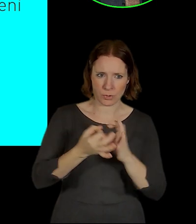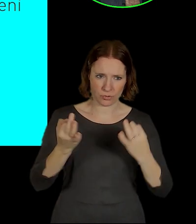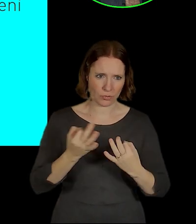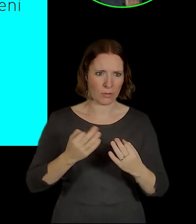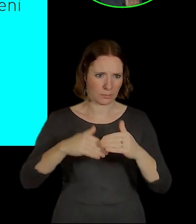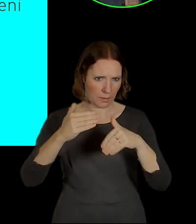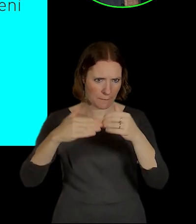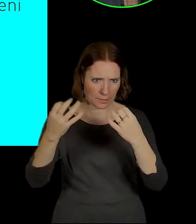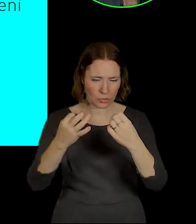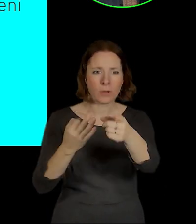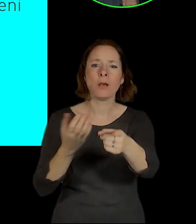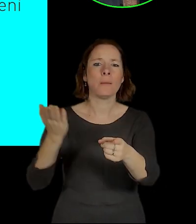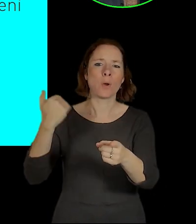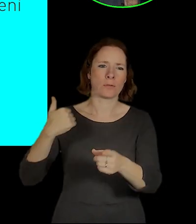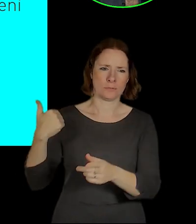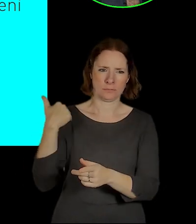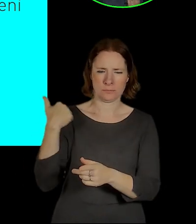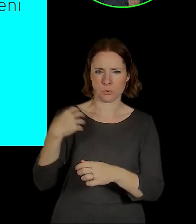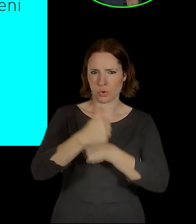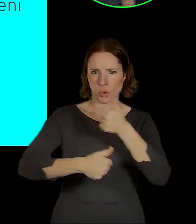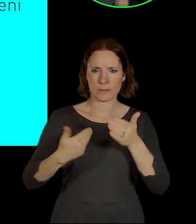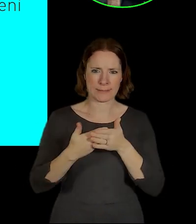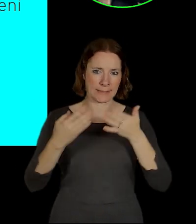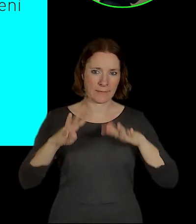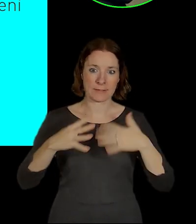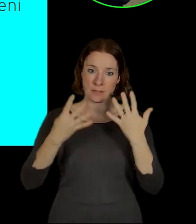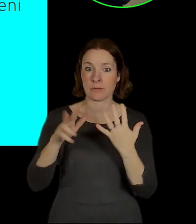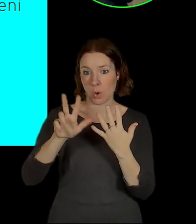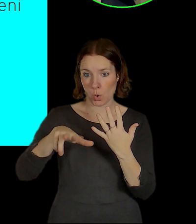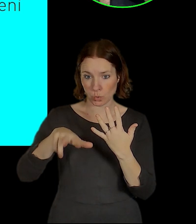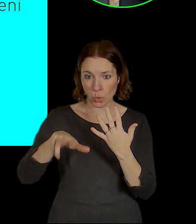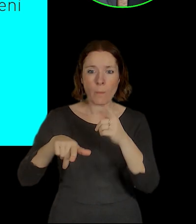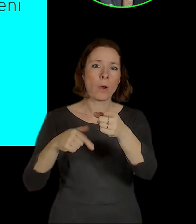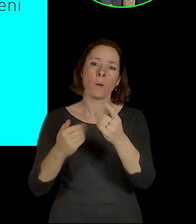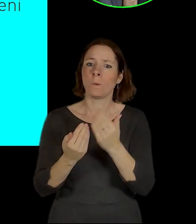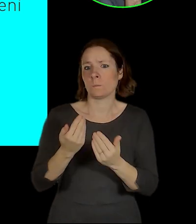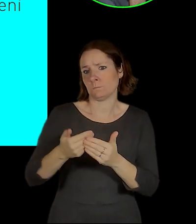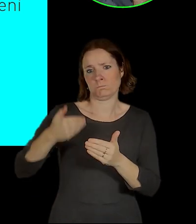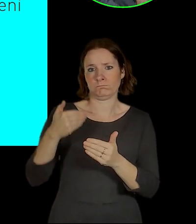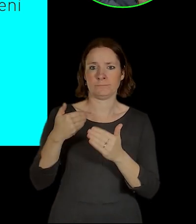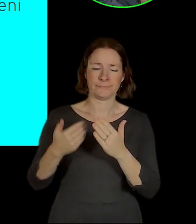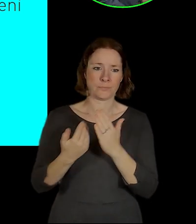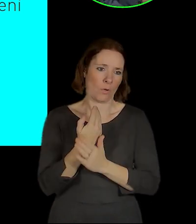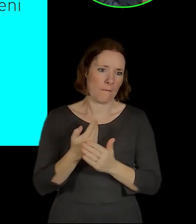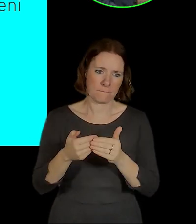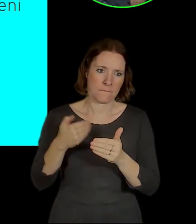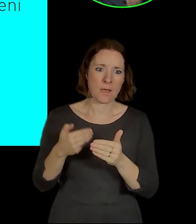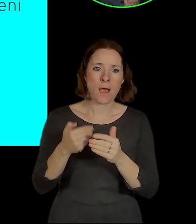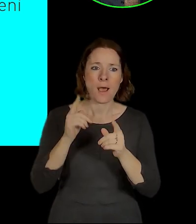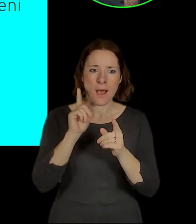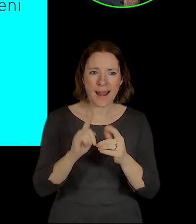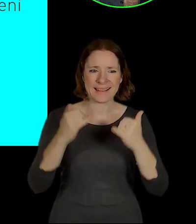Ta budova pochází z roku 1998, zná, je poměrně nová, ale ta